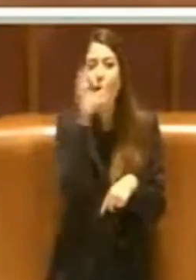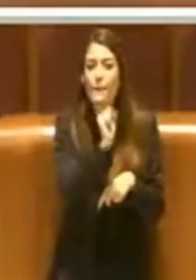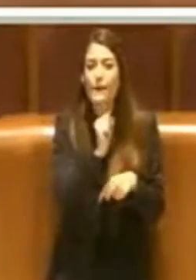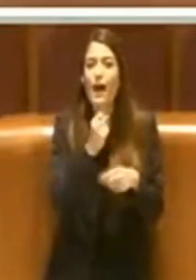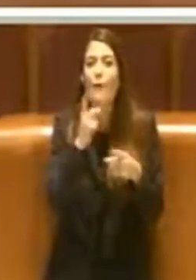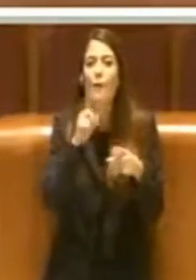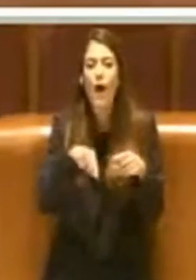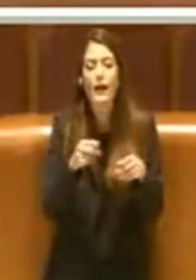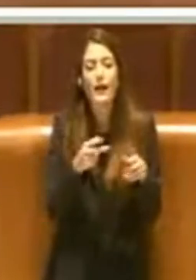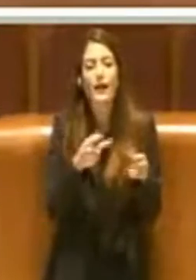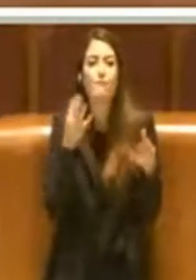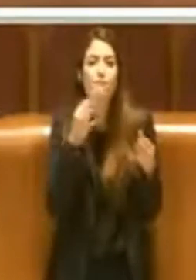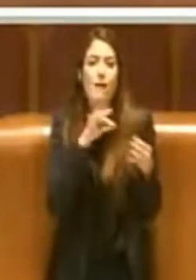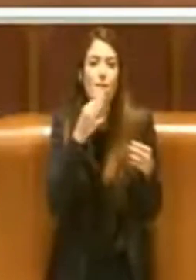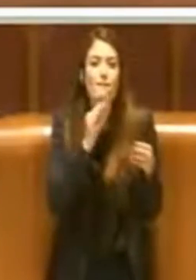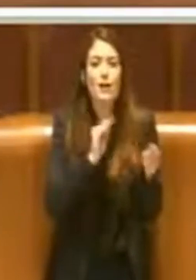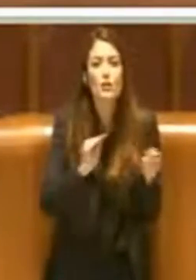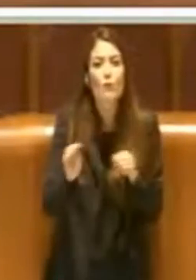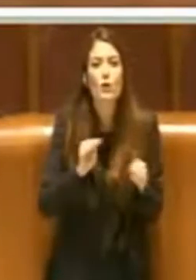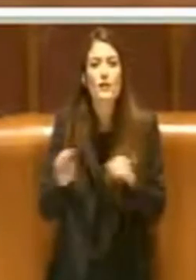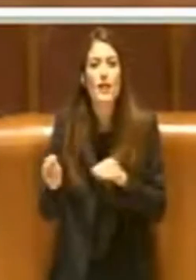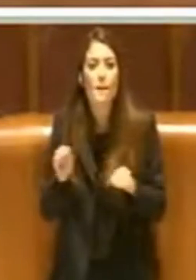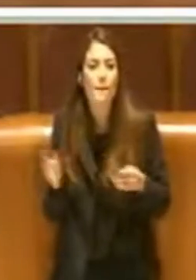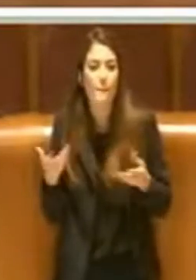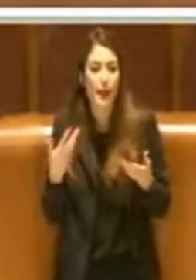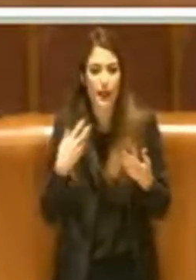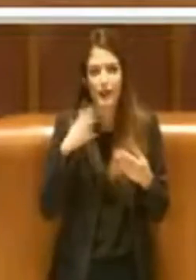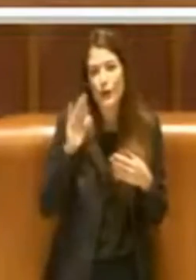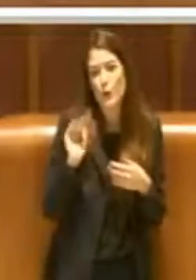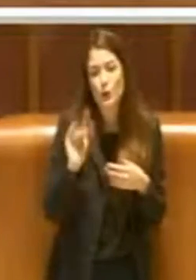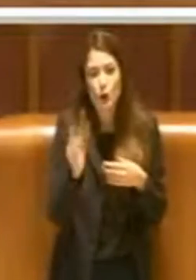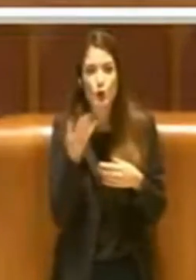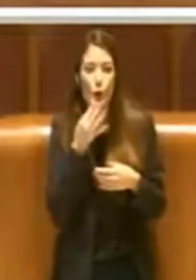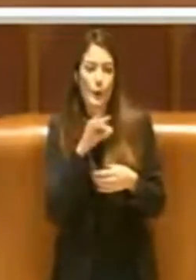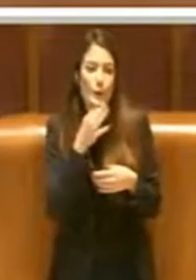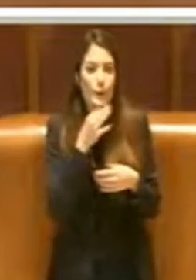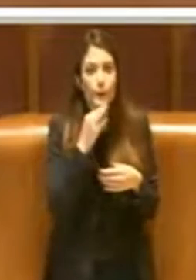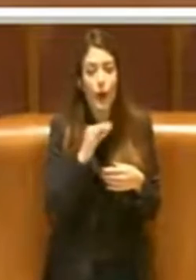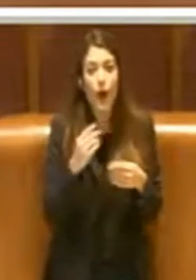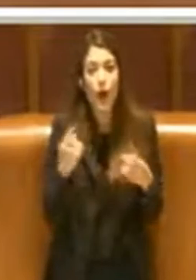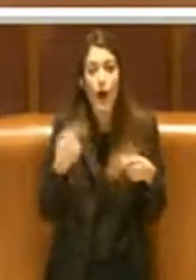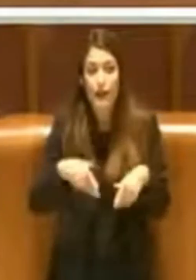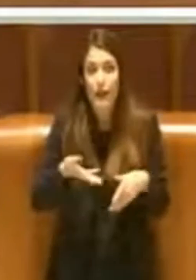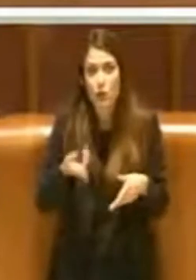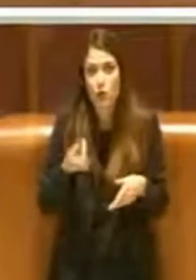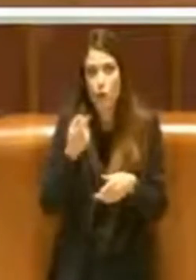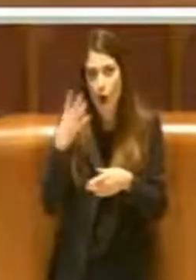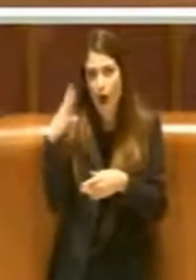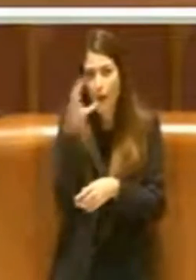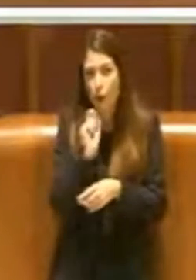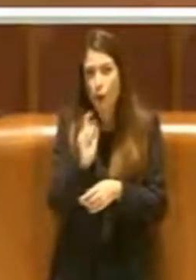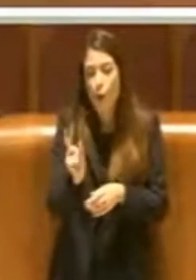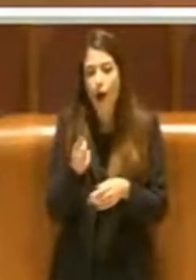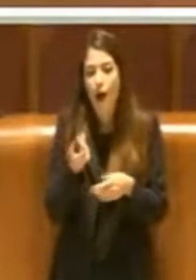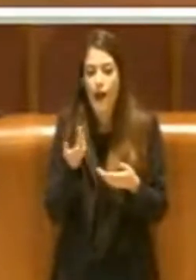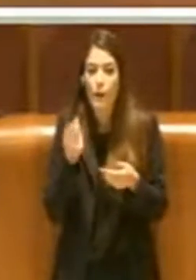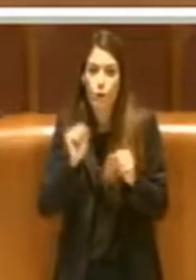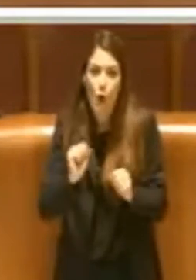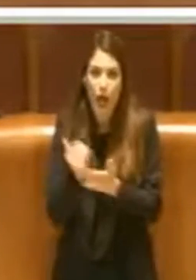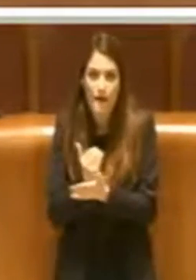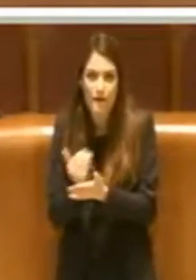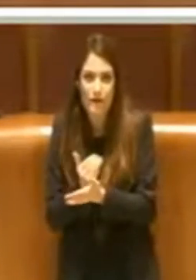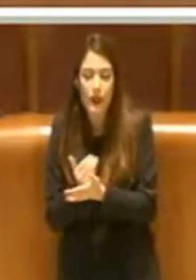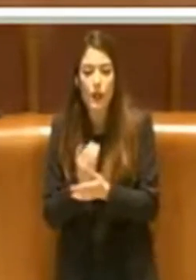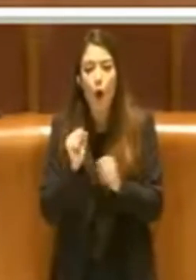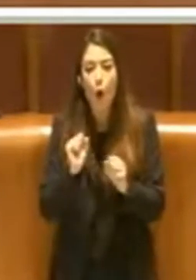spostamenti che compiamo ogni giorno, oggi che sono diciamo così più razionati, magari possono essere evitati o possono essere degnamente